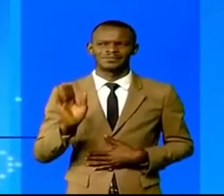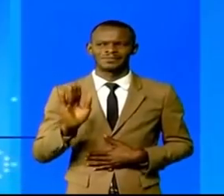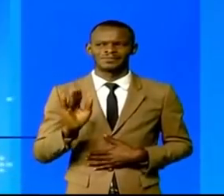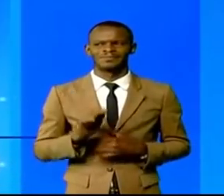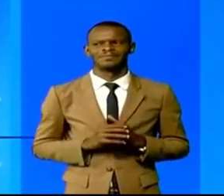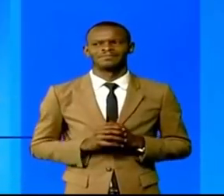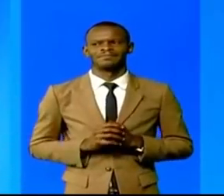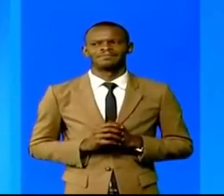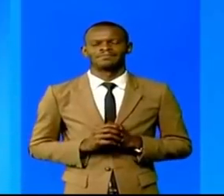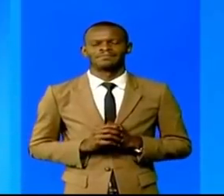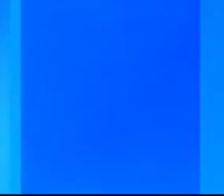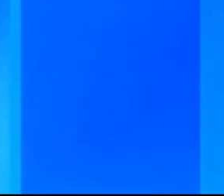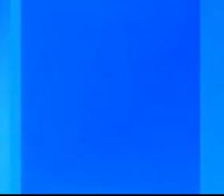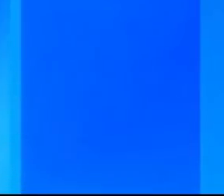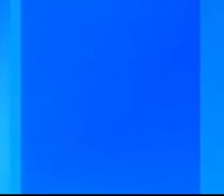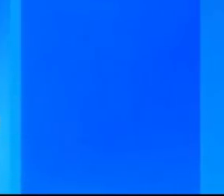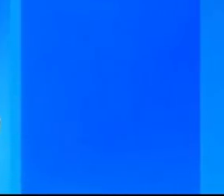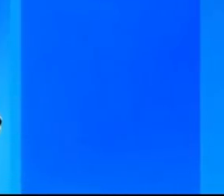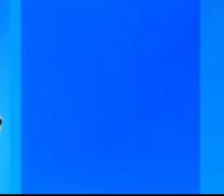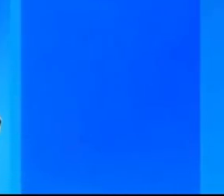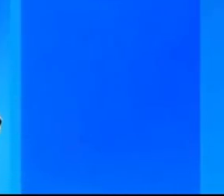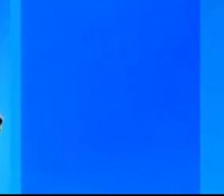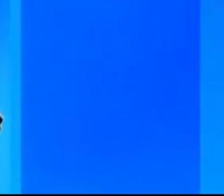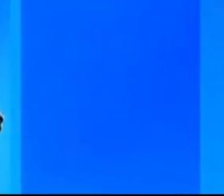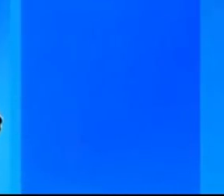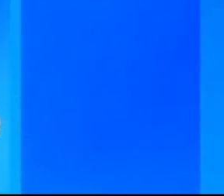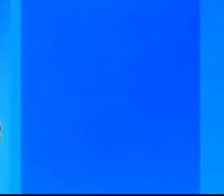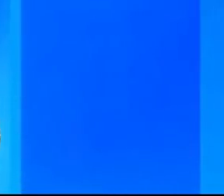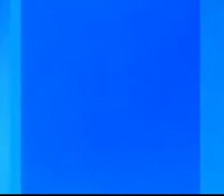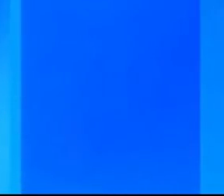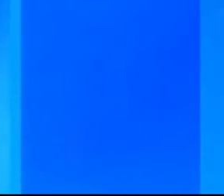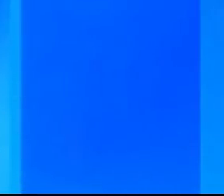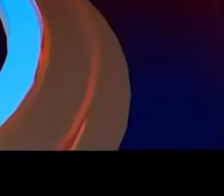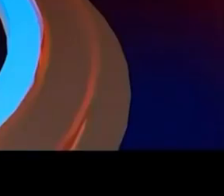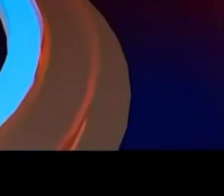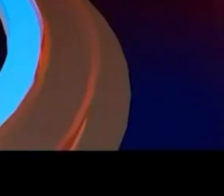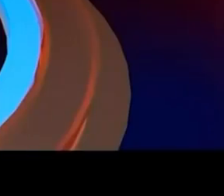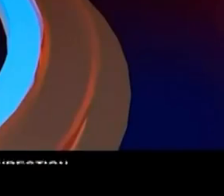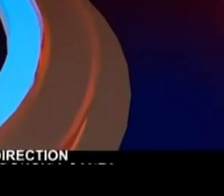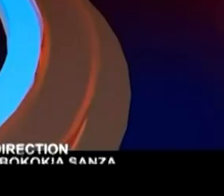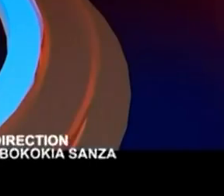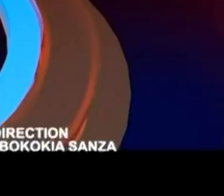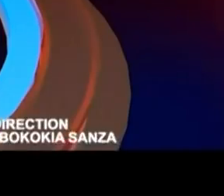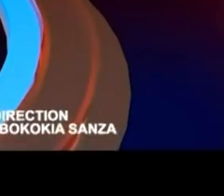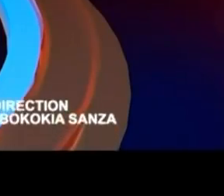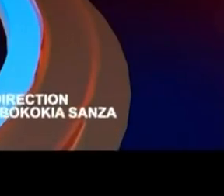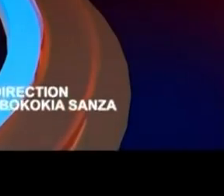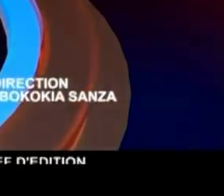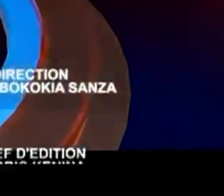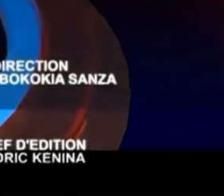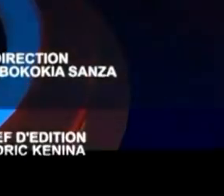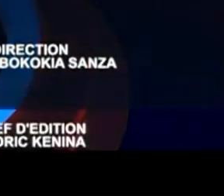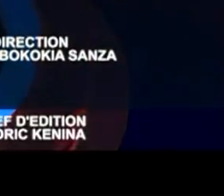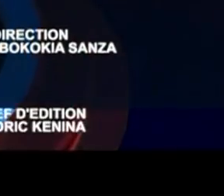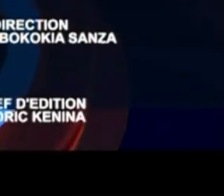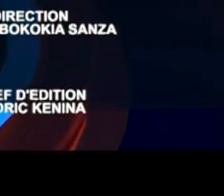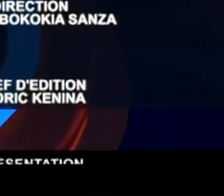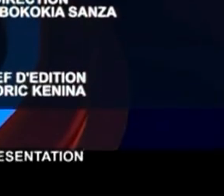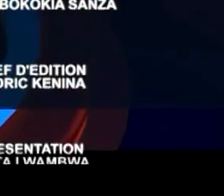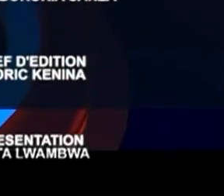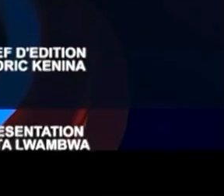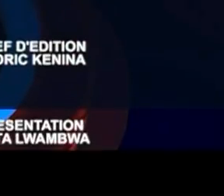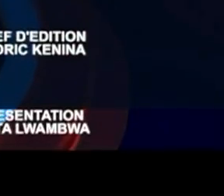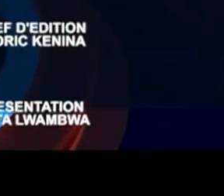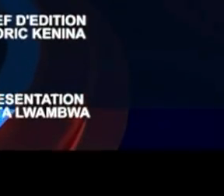-titrage Société Radio-Canada Sous-titrage